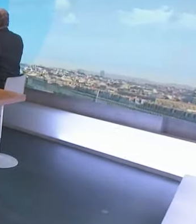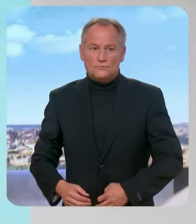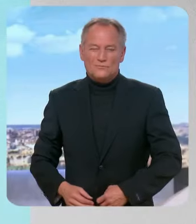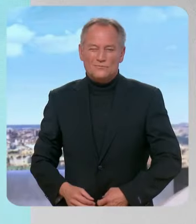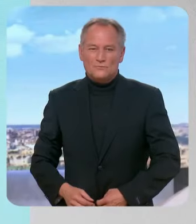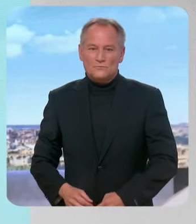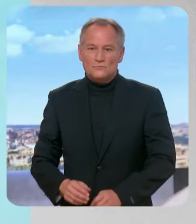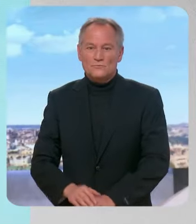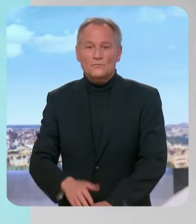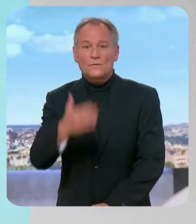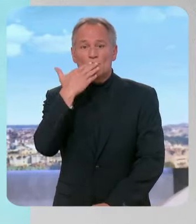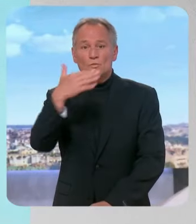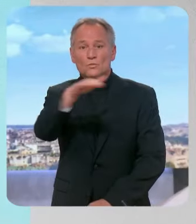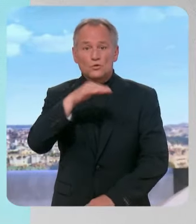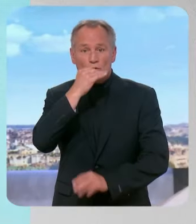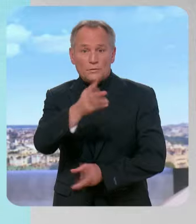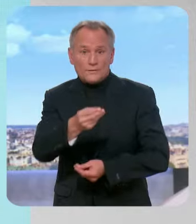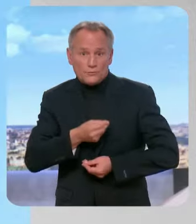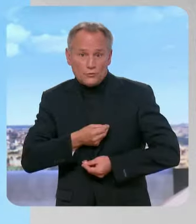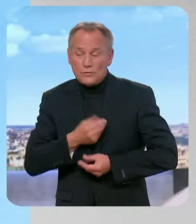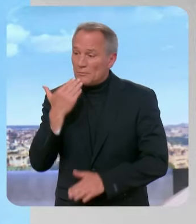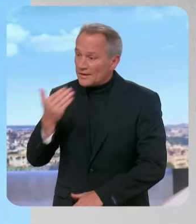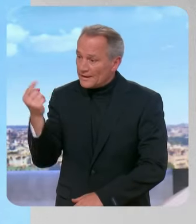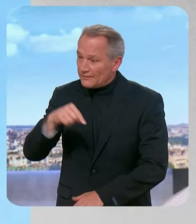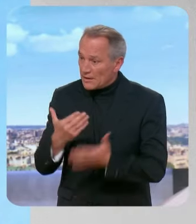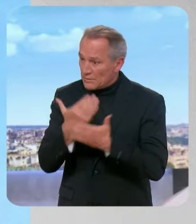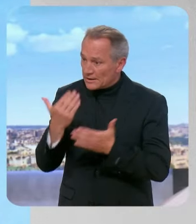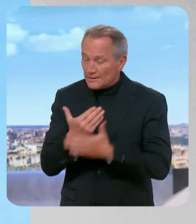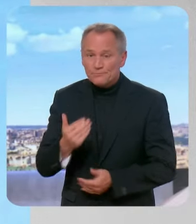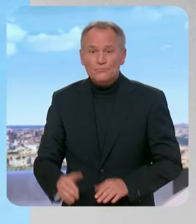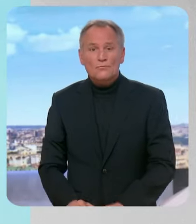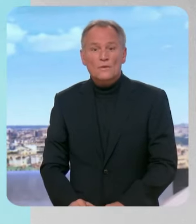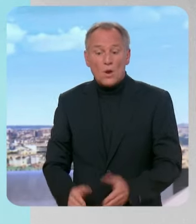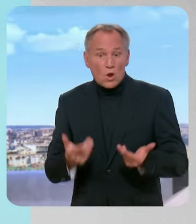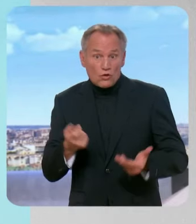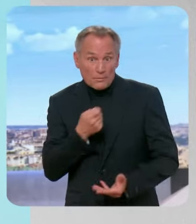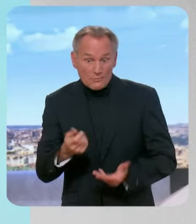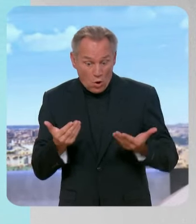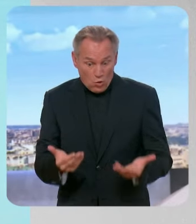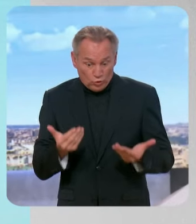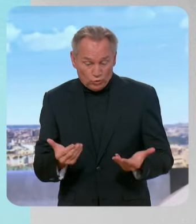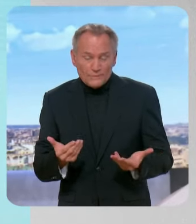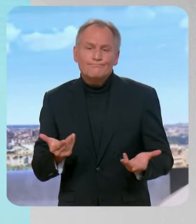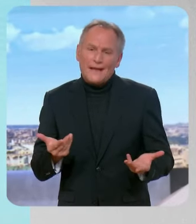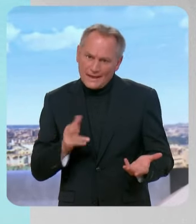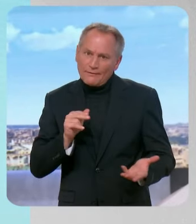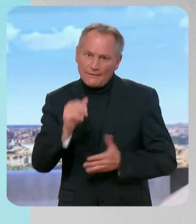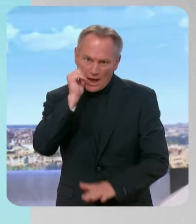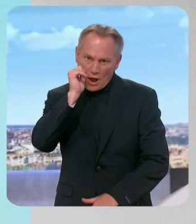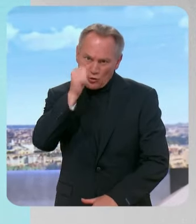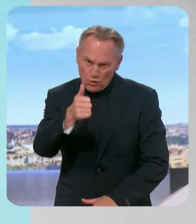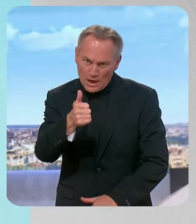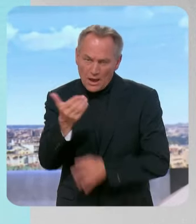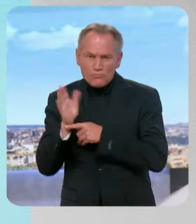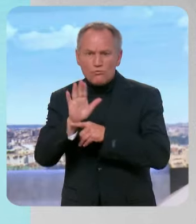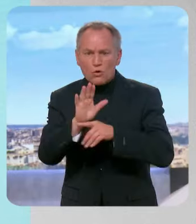Bonjour Nathalie Loiseau, merci d'être avec nous ce matin. Ce devait être aujourd'hui et puis finalement ce sera sans doute demain que l'on connaîtra la composition complète de